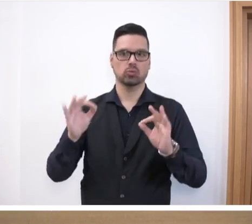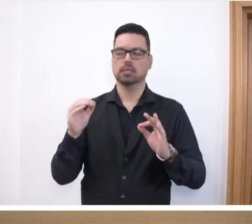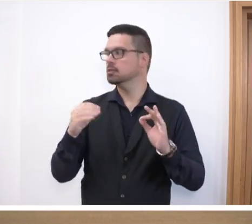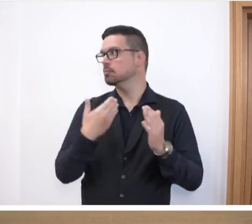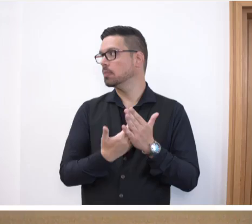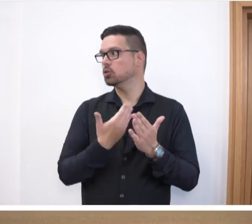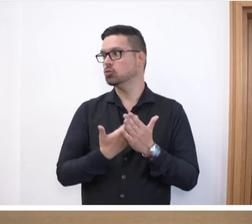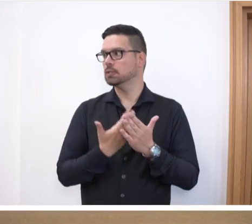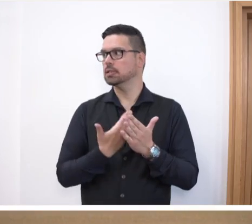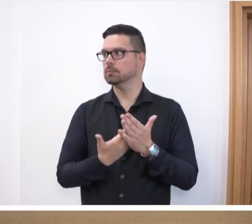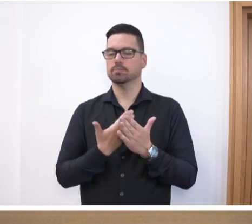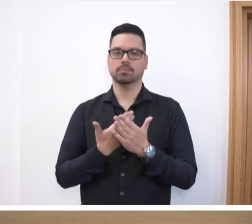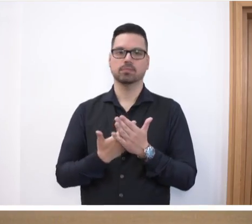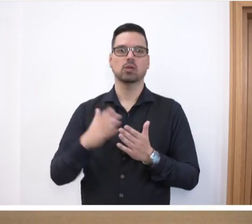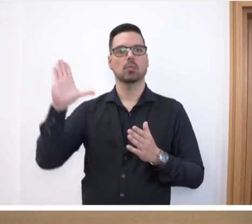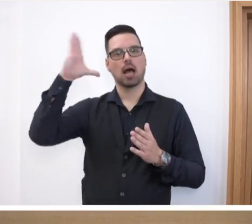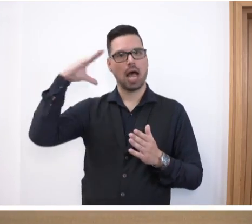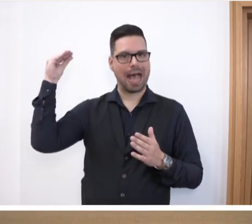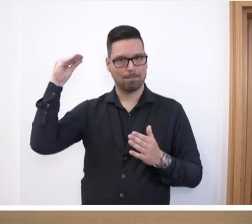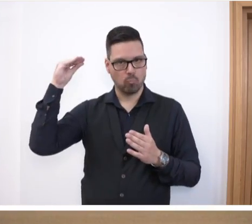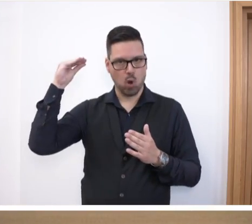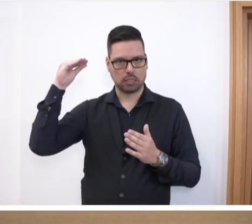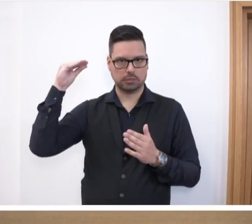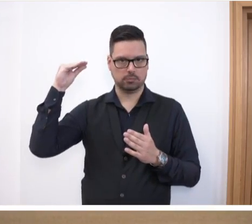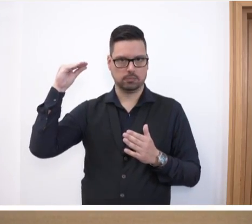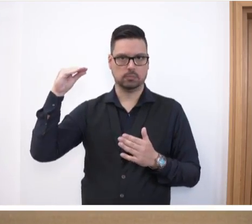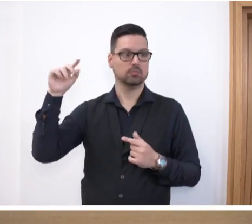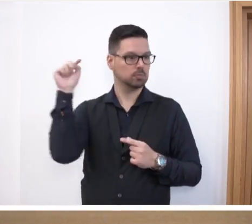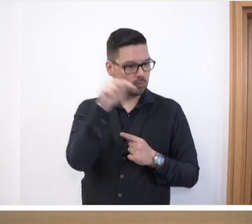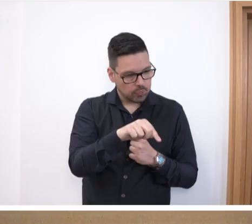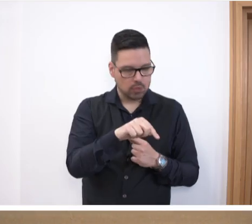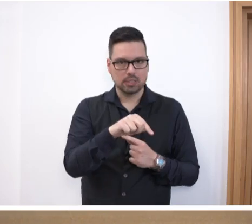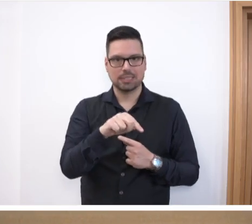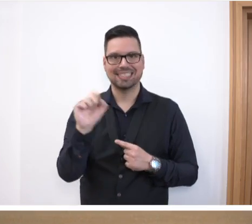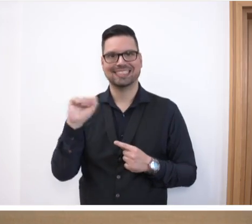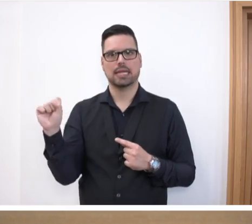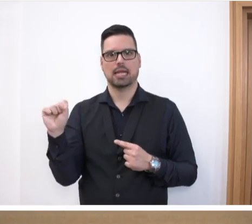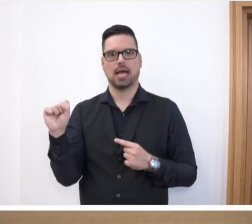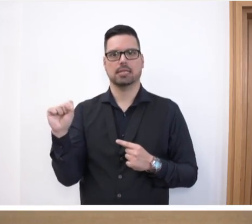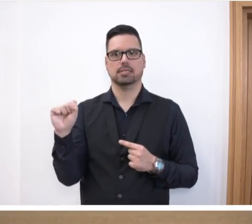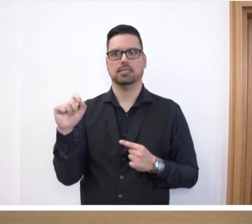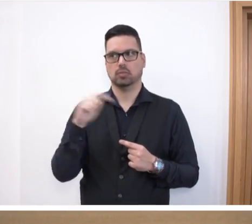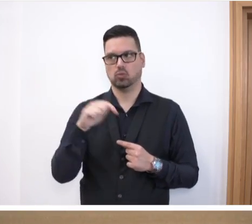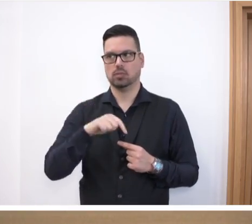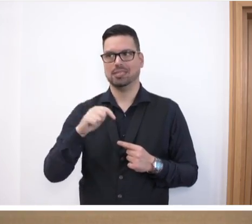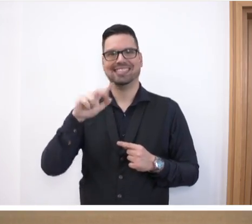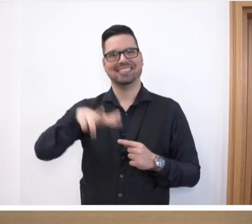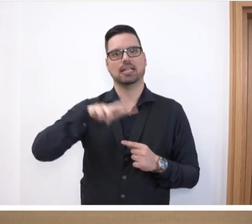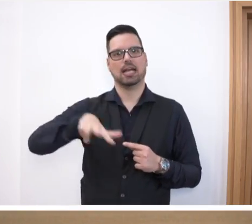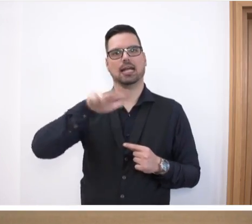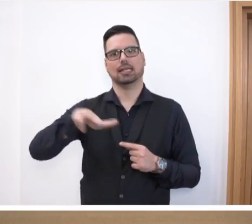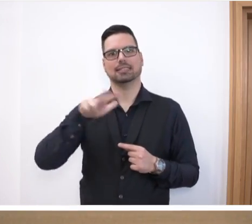Beispiel, wir reden über Hamburg zum Beispiel, dort hat der Senat, die haben dort 13